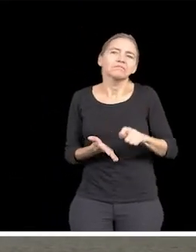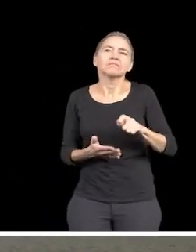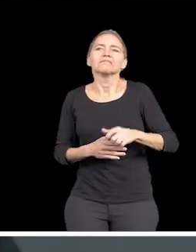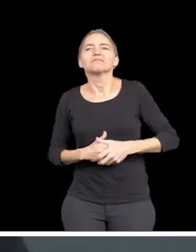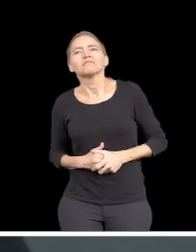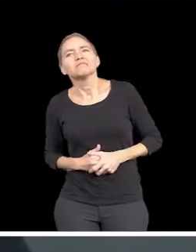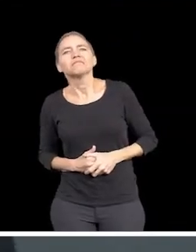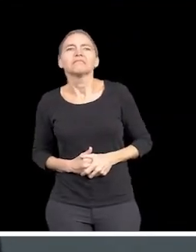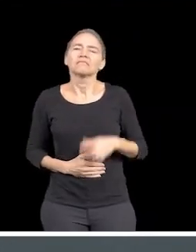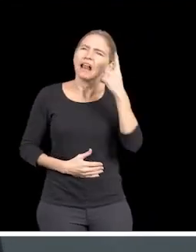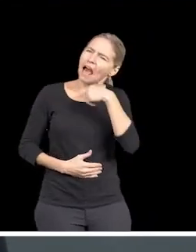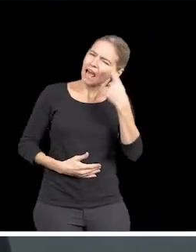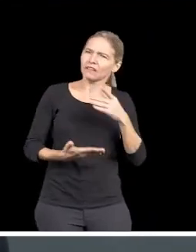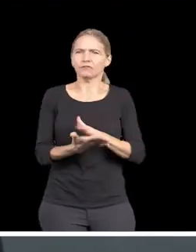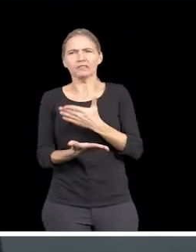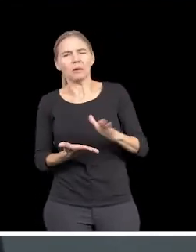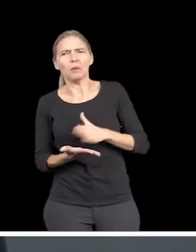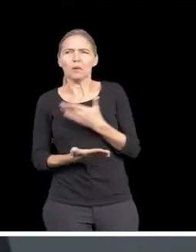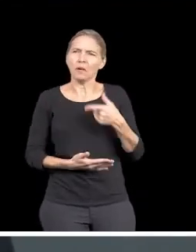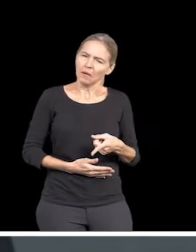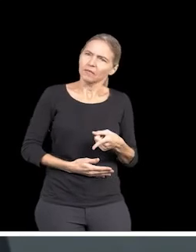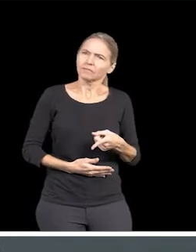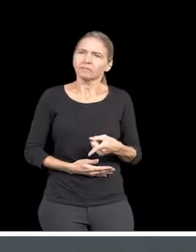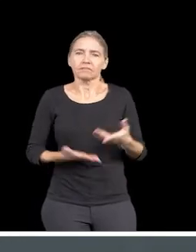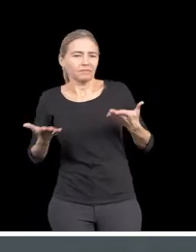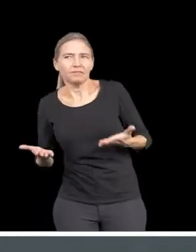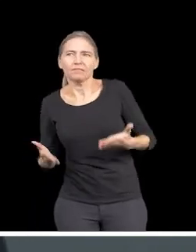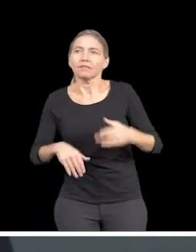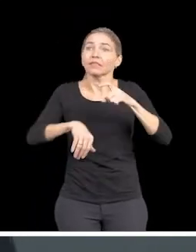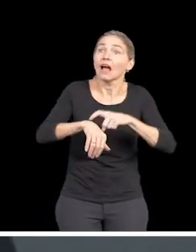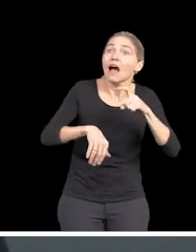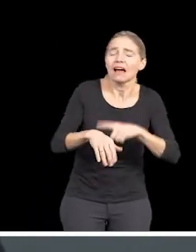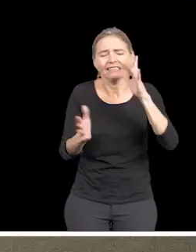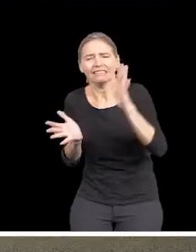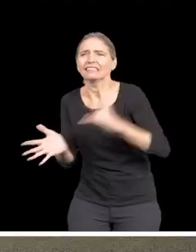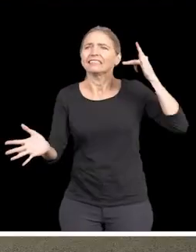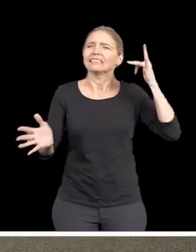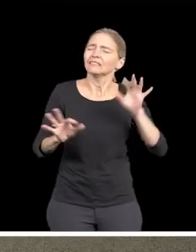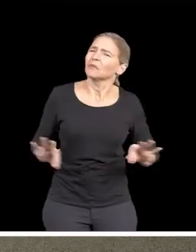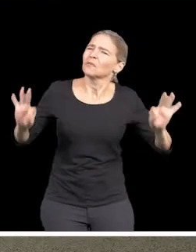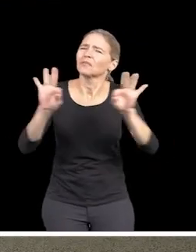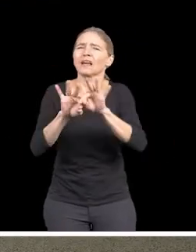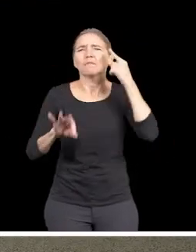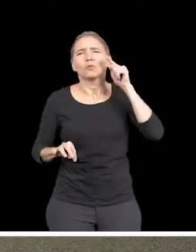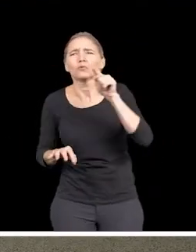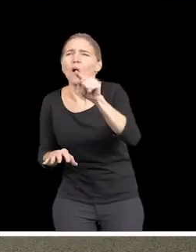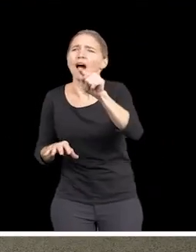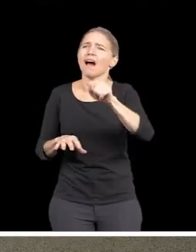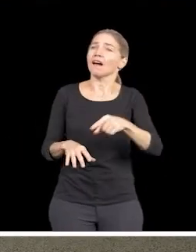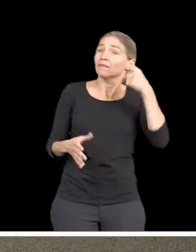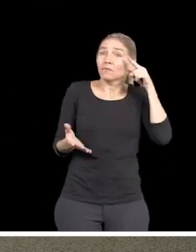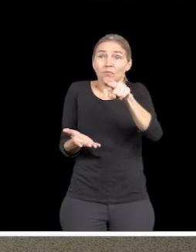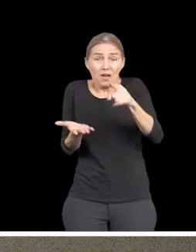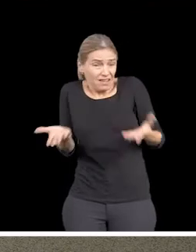Et il y plein présent qui est le tien et qui t'attend. Cette présence pleine de toi